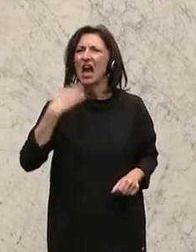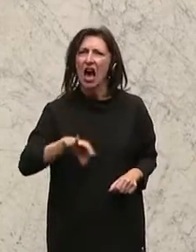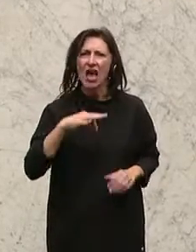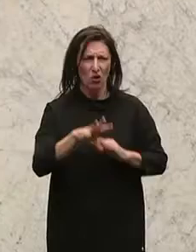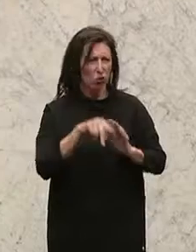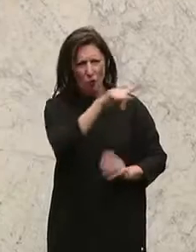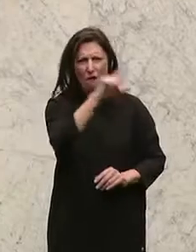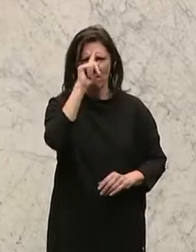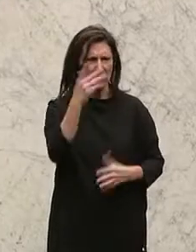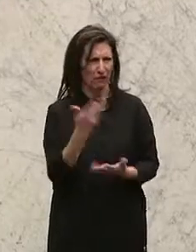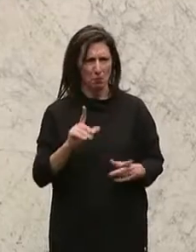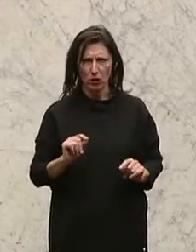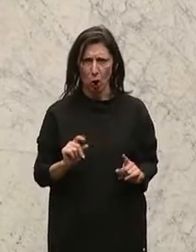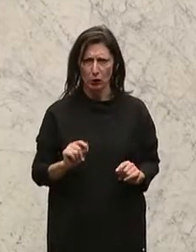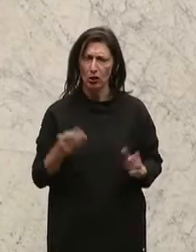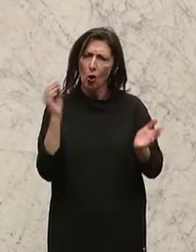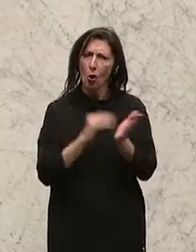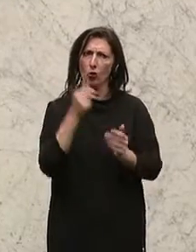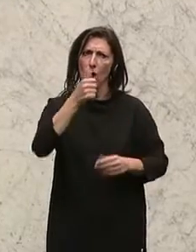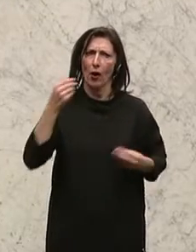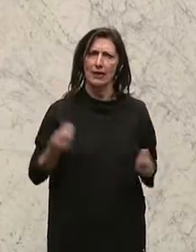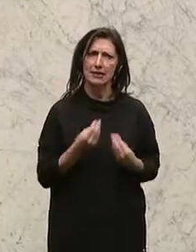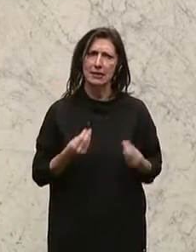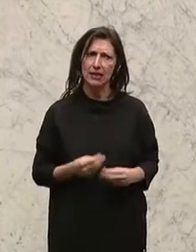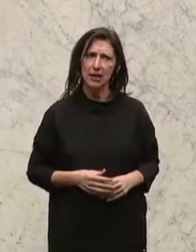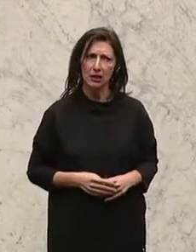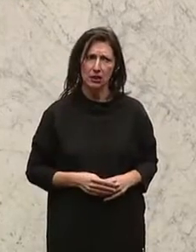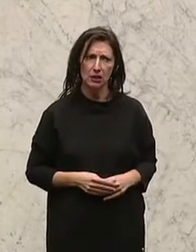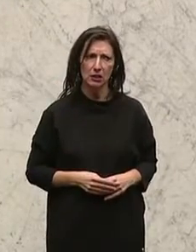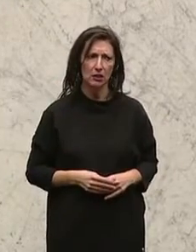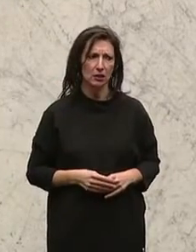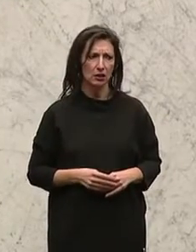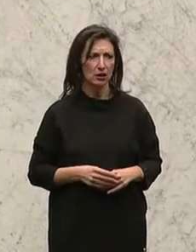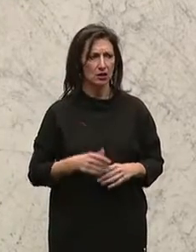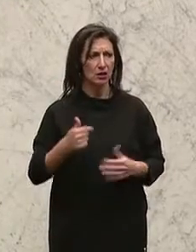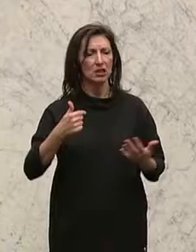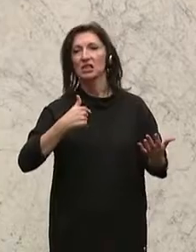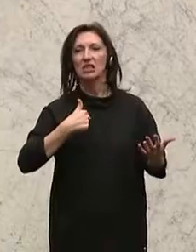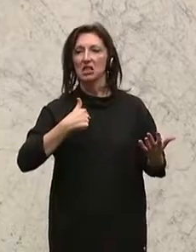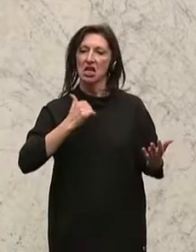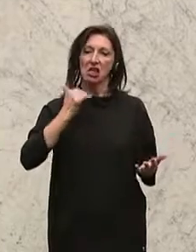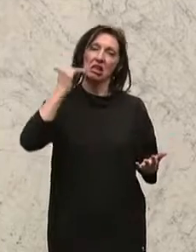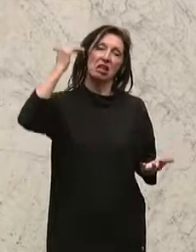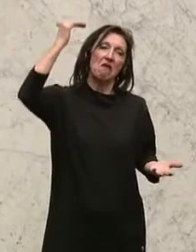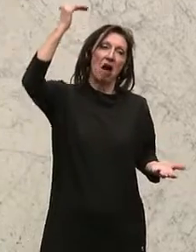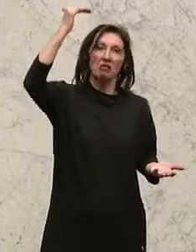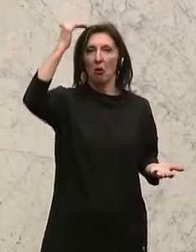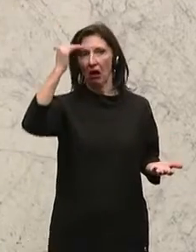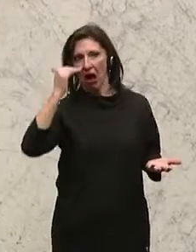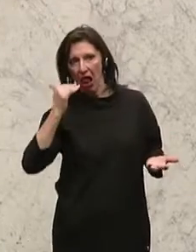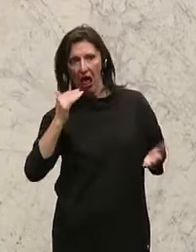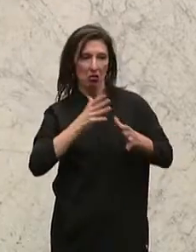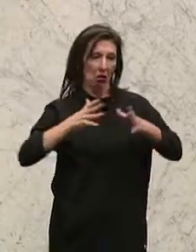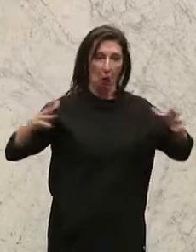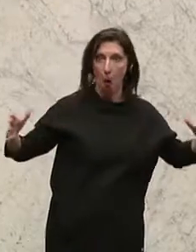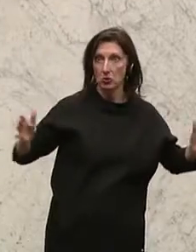wissen, was das heißt. Und noch etwas, ich bin auch in meiner Größe nie besonders gewachsen oder kleiner geworden. Ich